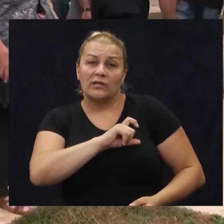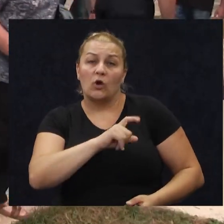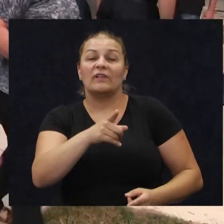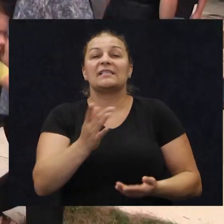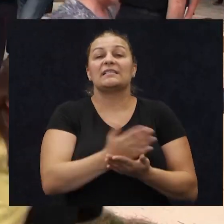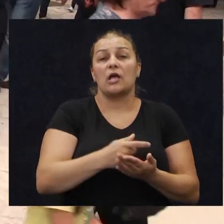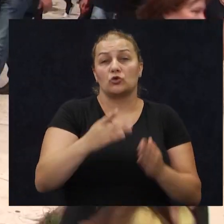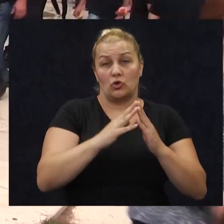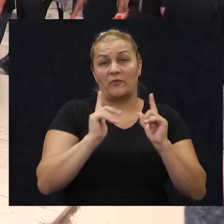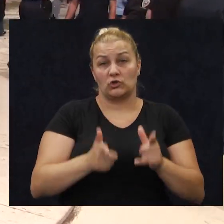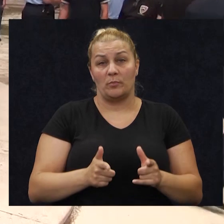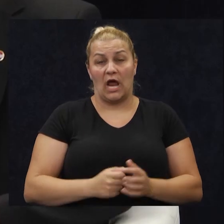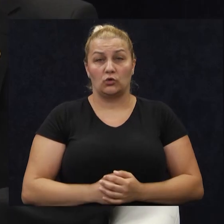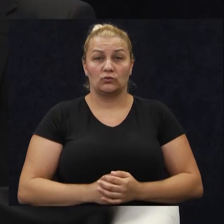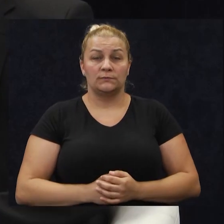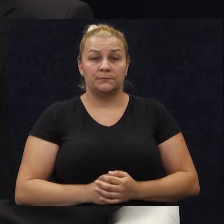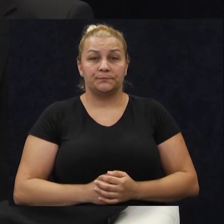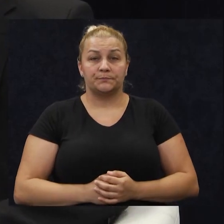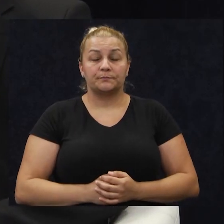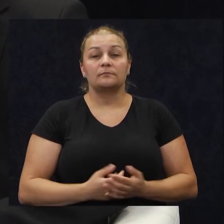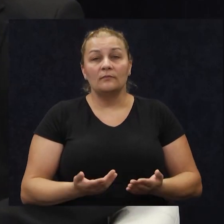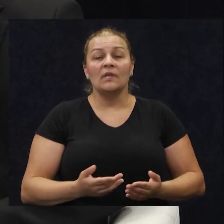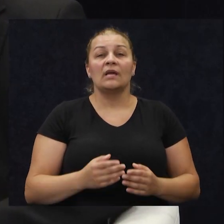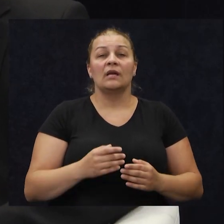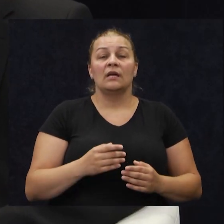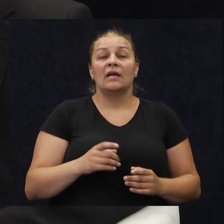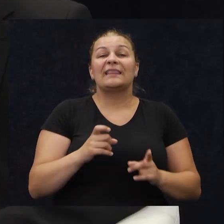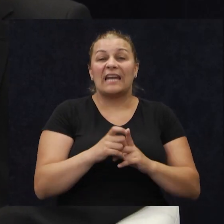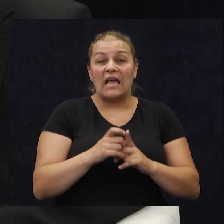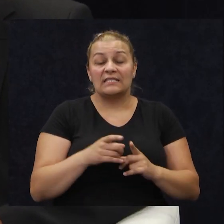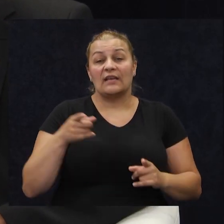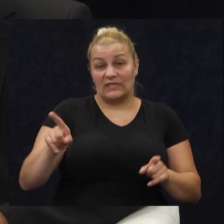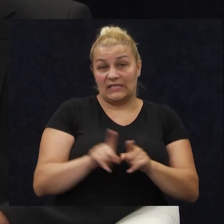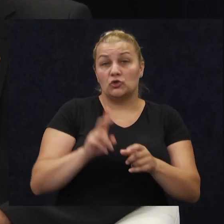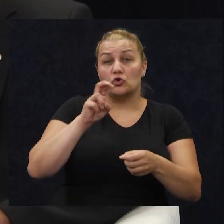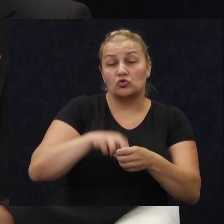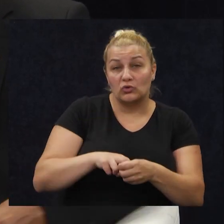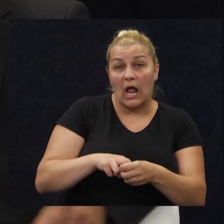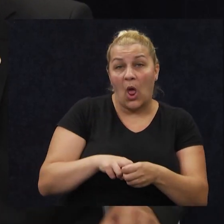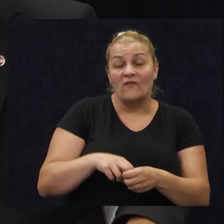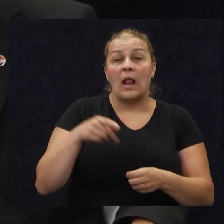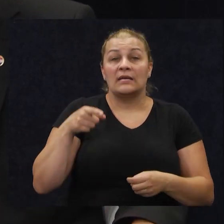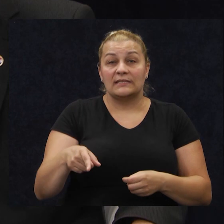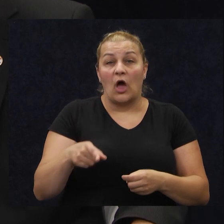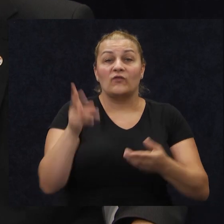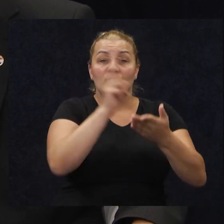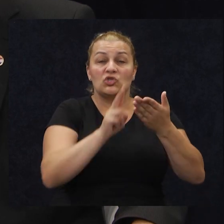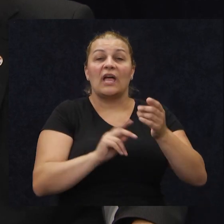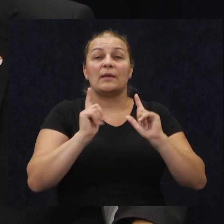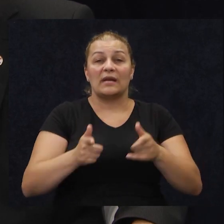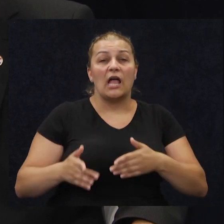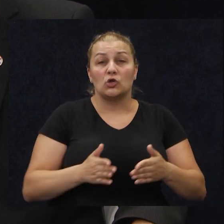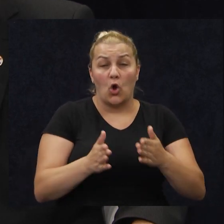domovinskom ratu. Evo, dragice, i vi ste sami sudelili sa onim čitanjem ratnog puta, onom